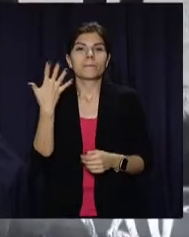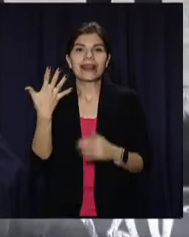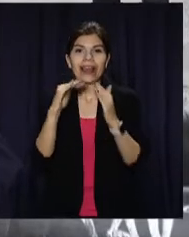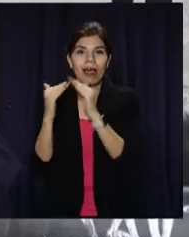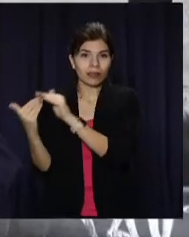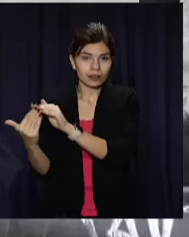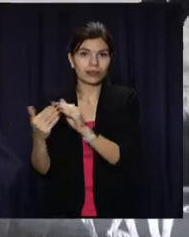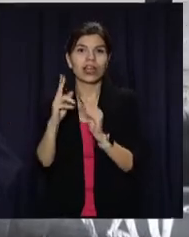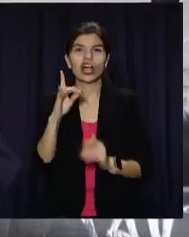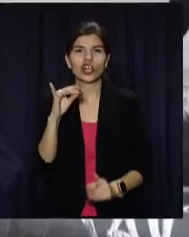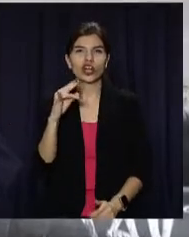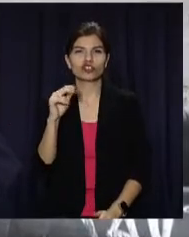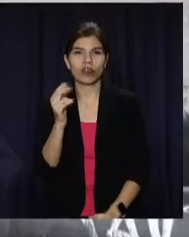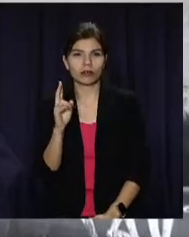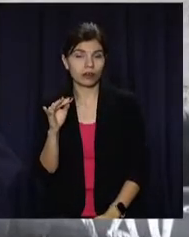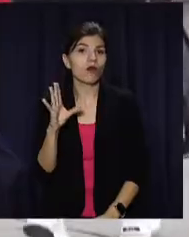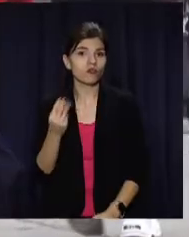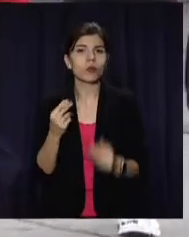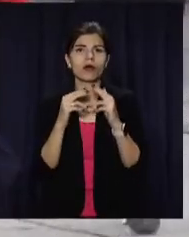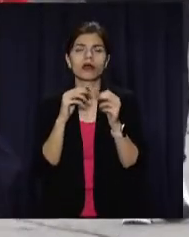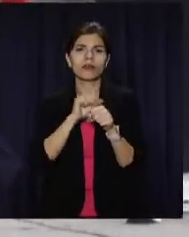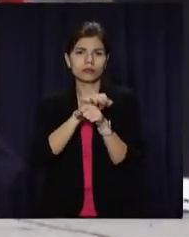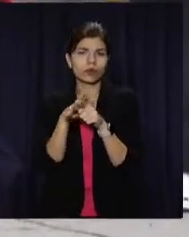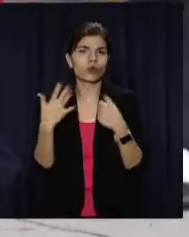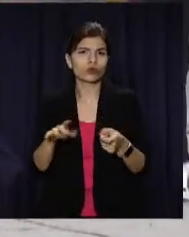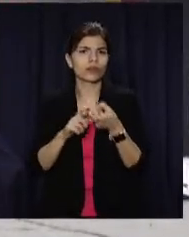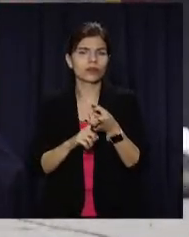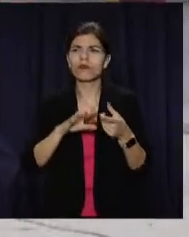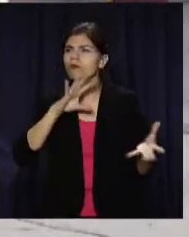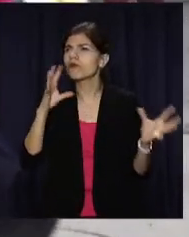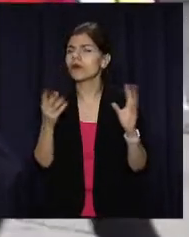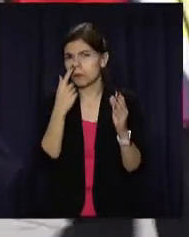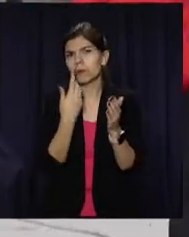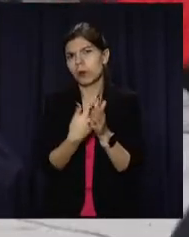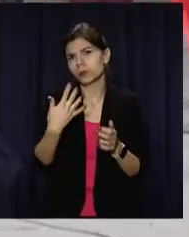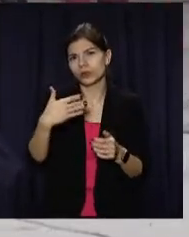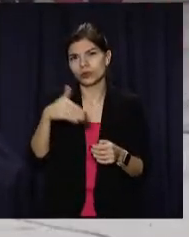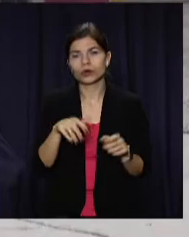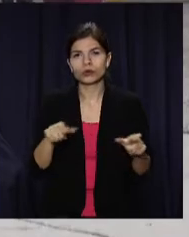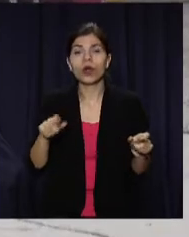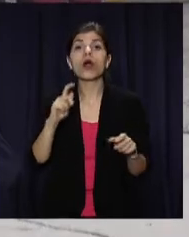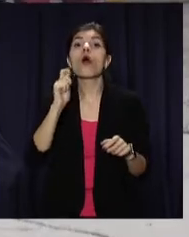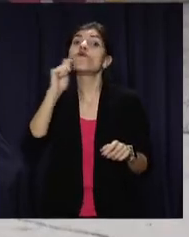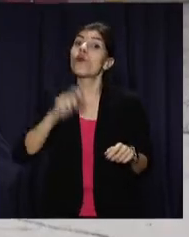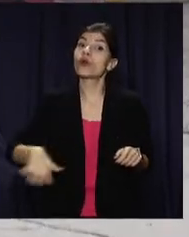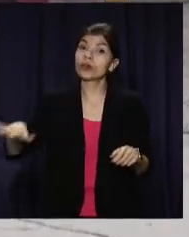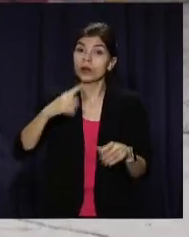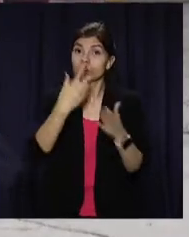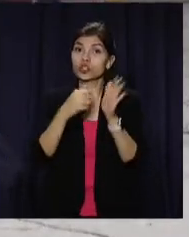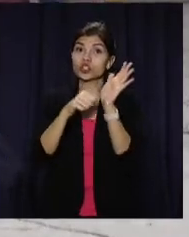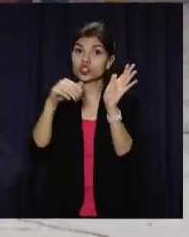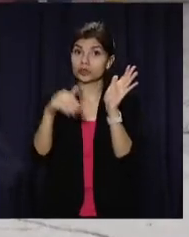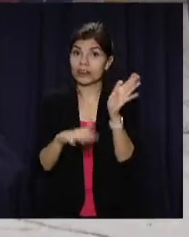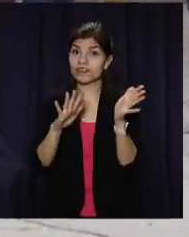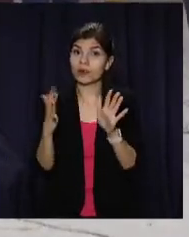райони. Загалом коронавірусом на Дніпропетровщині вже інфікувалися майже 50 тисяч людей. В Україні за минуло добу понад 6 тисяч